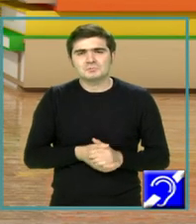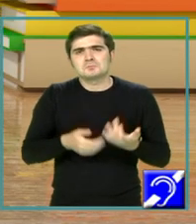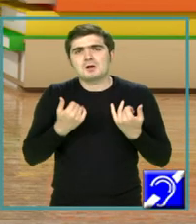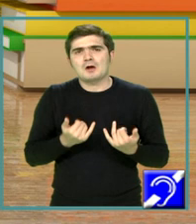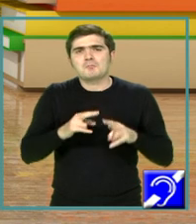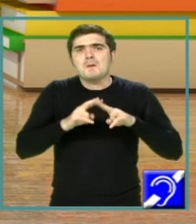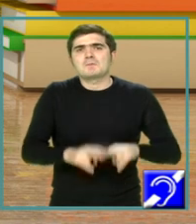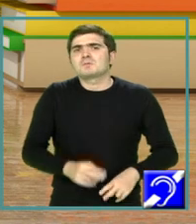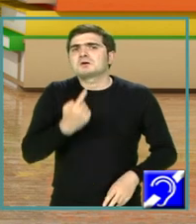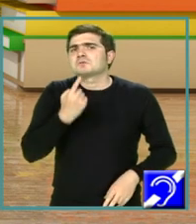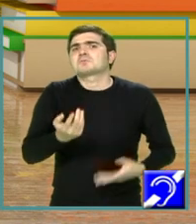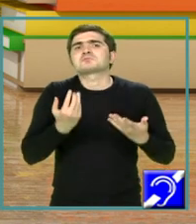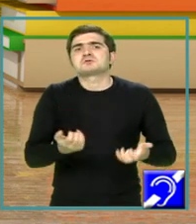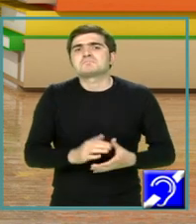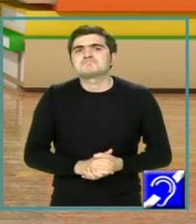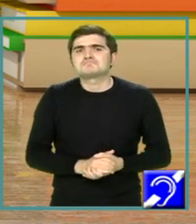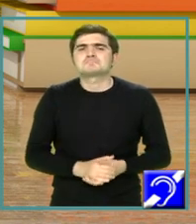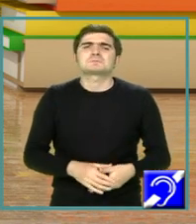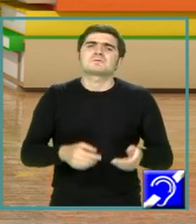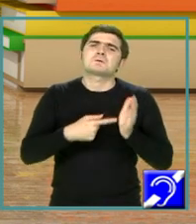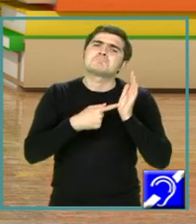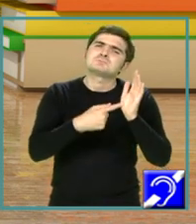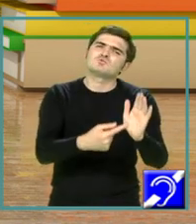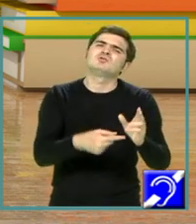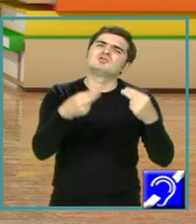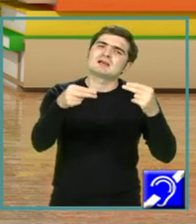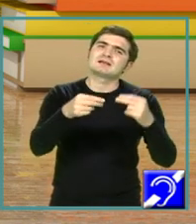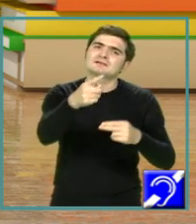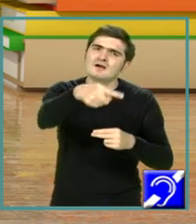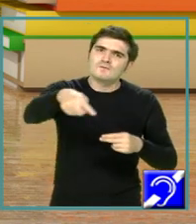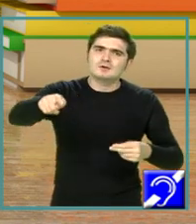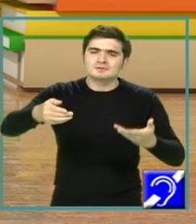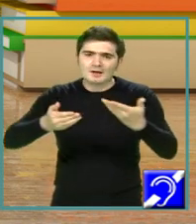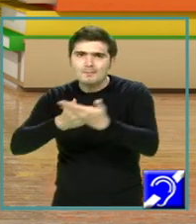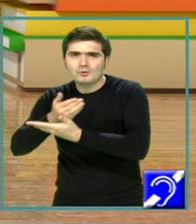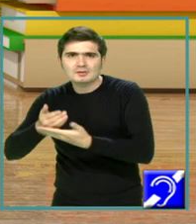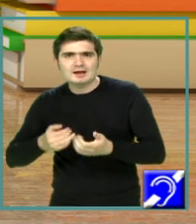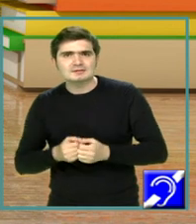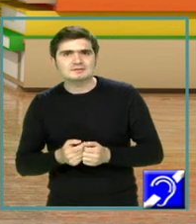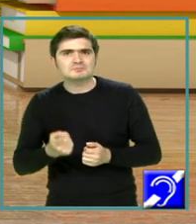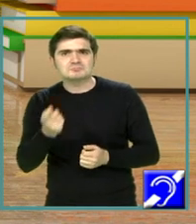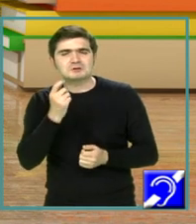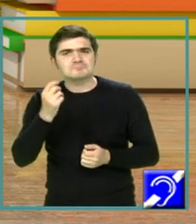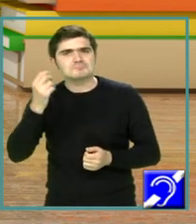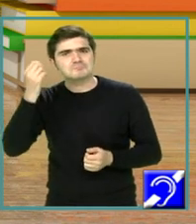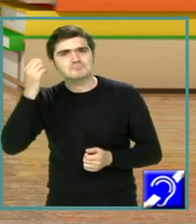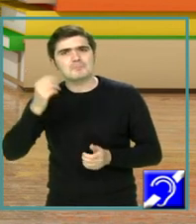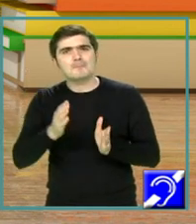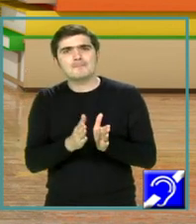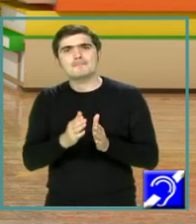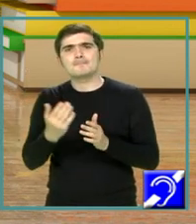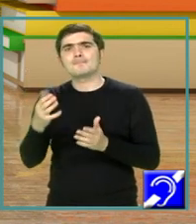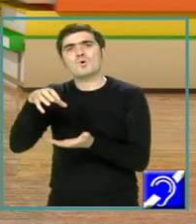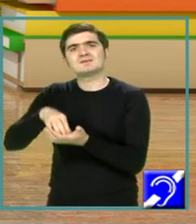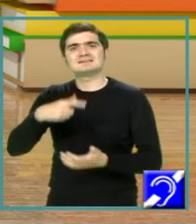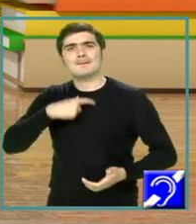rămâne altceva decât să vă sugerez să abordați din perspectivă personală acest subiect,